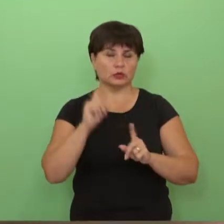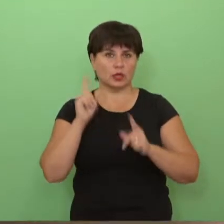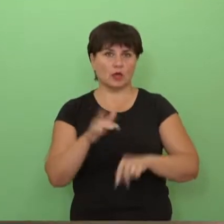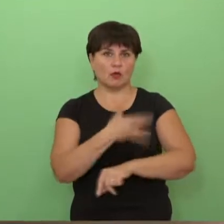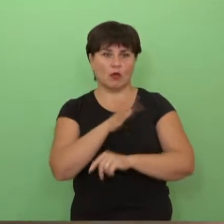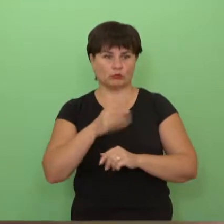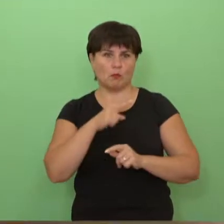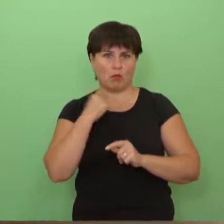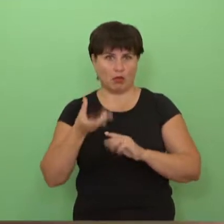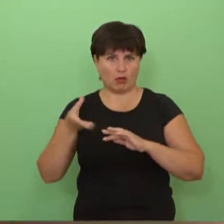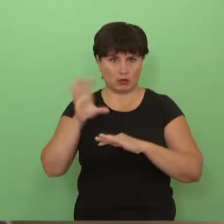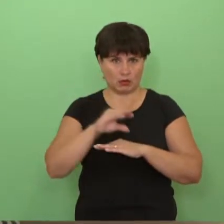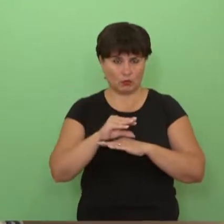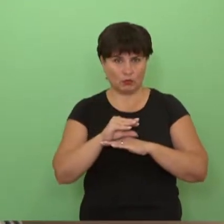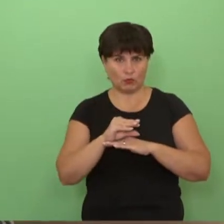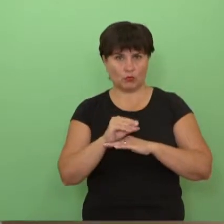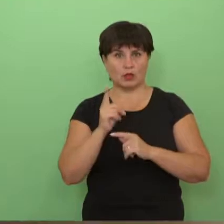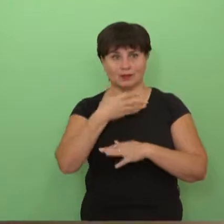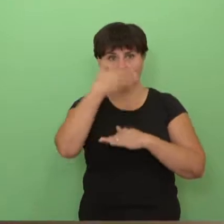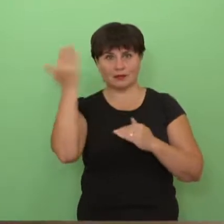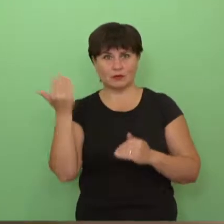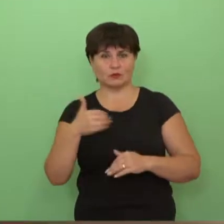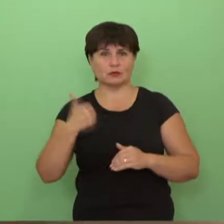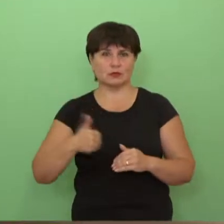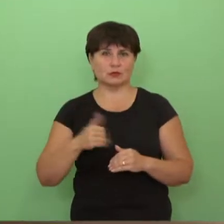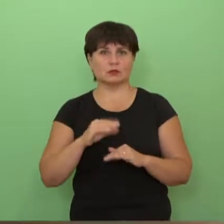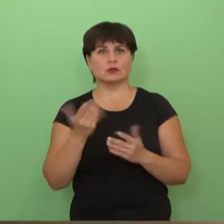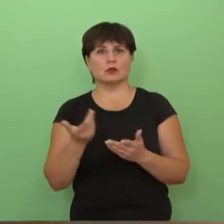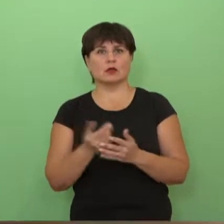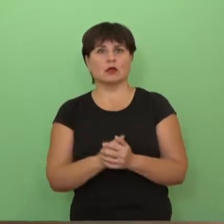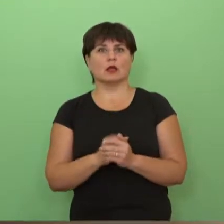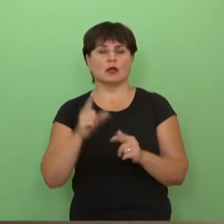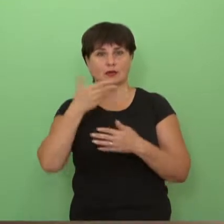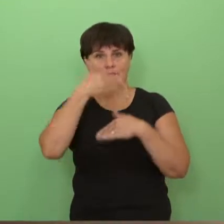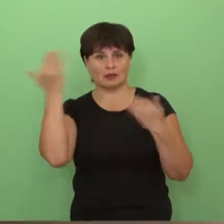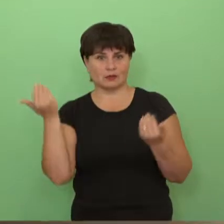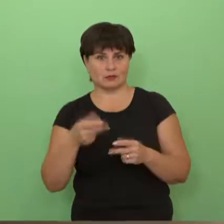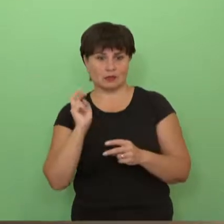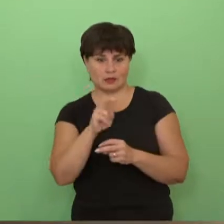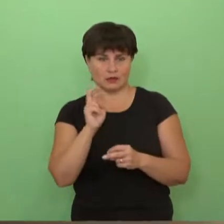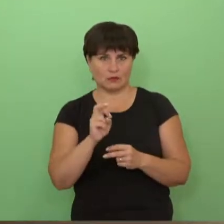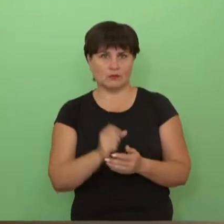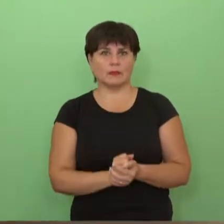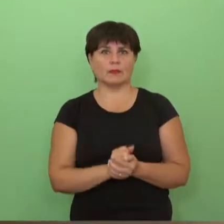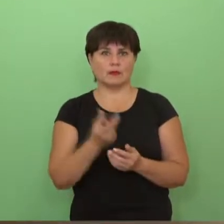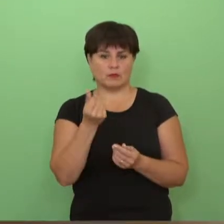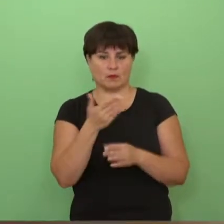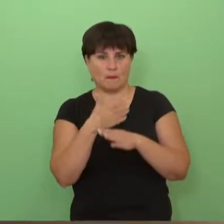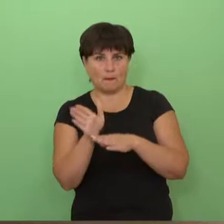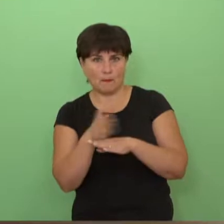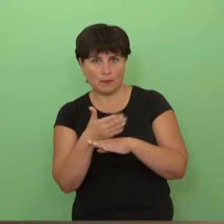kažkurias paslaugas būsim viršyje, ambulatorinės ar dienos chirurgėje, ar dienos stacionarą, tai